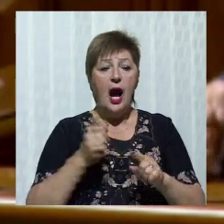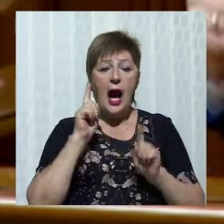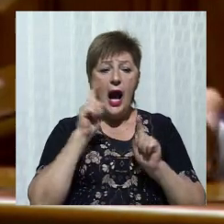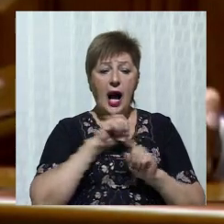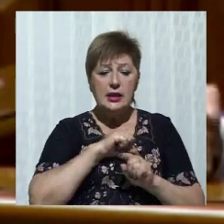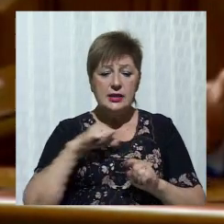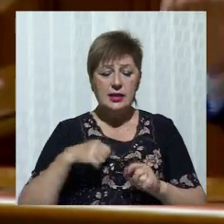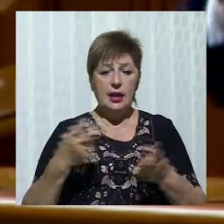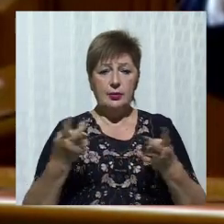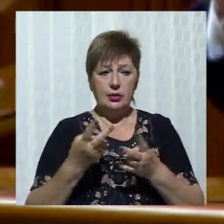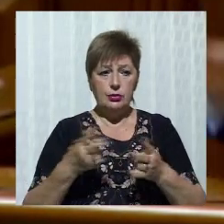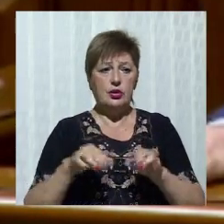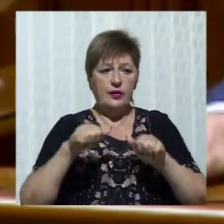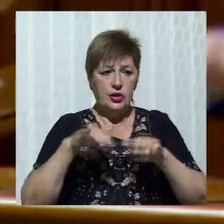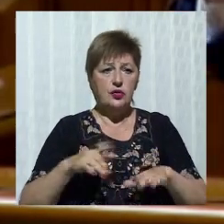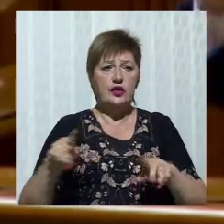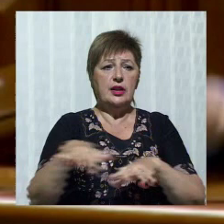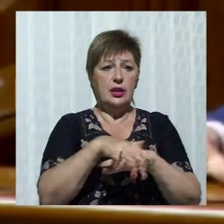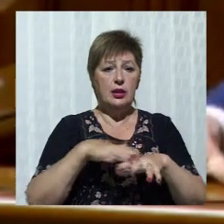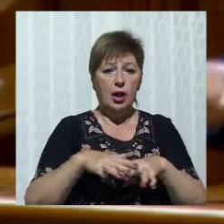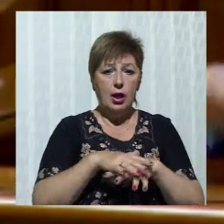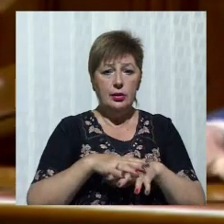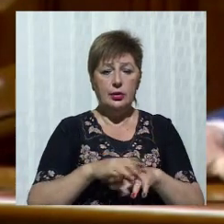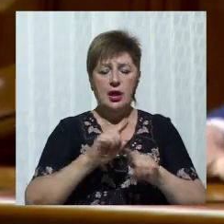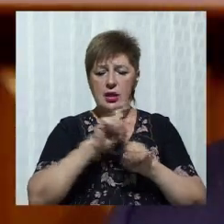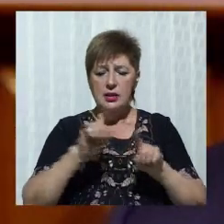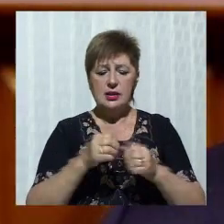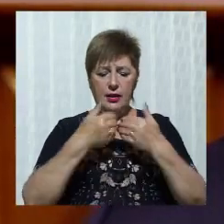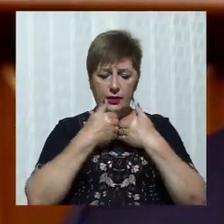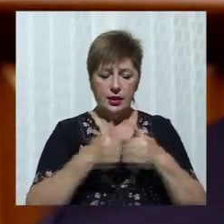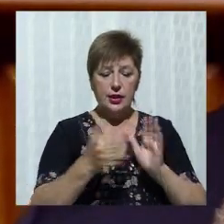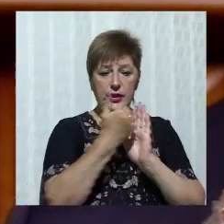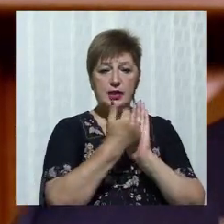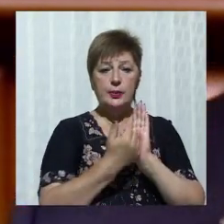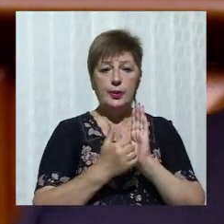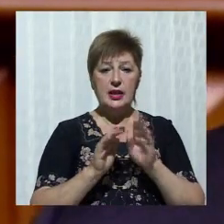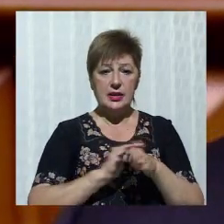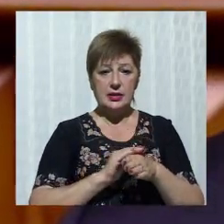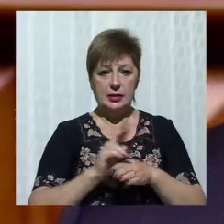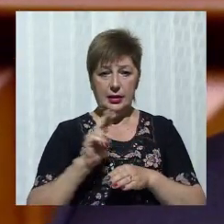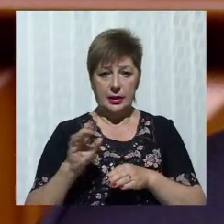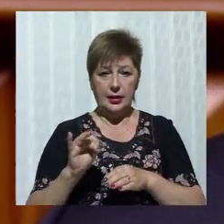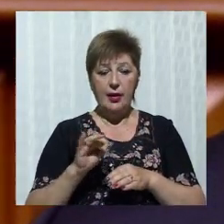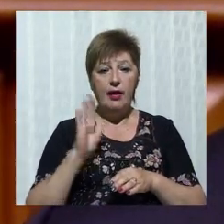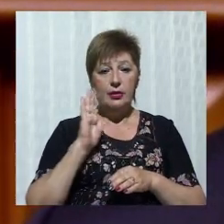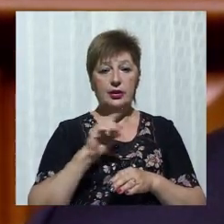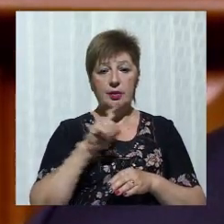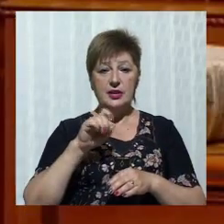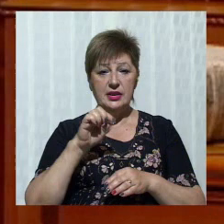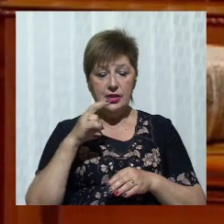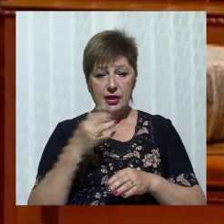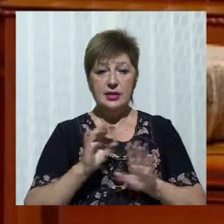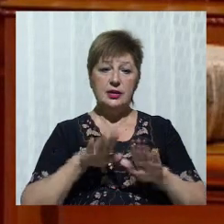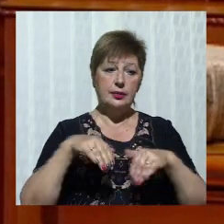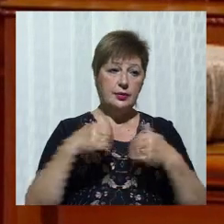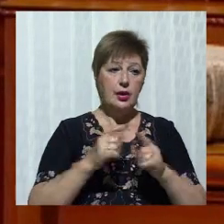Тому воля народу сьогодні за відкриті списки. Однак попри заяви під час інаугурації Володимир Зеленський подав законопроект,